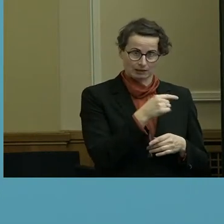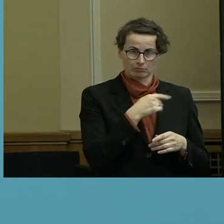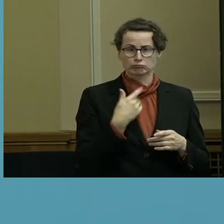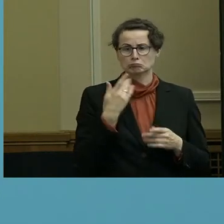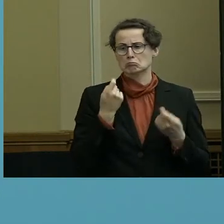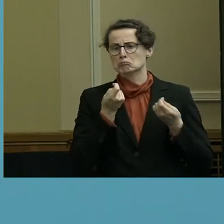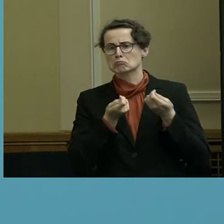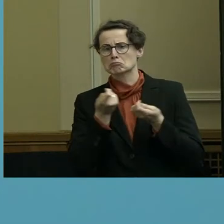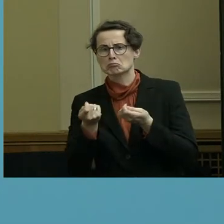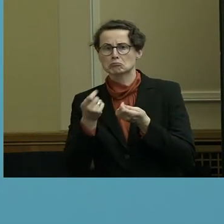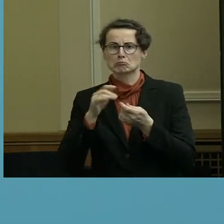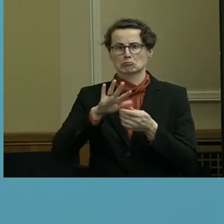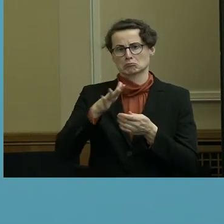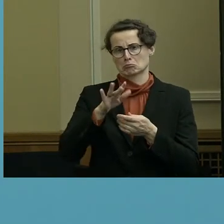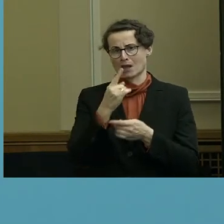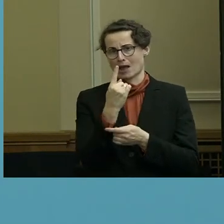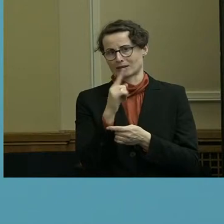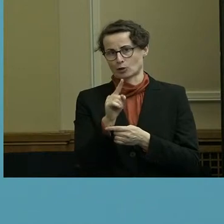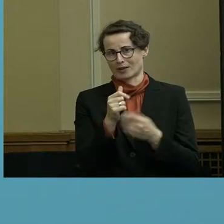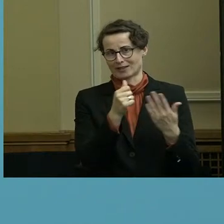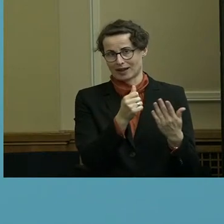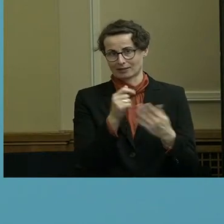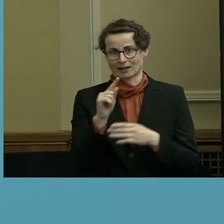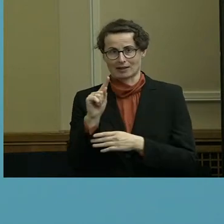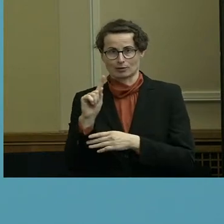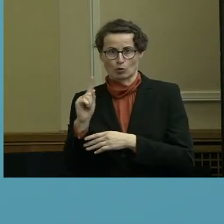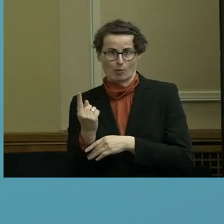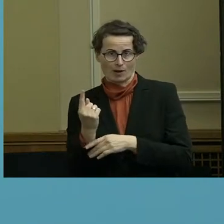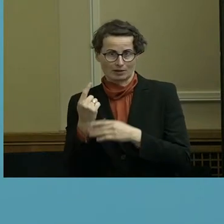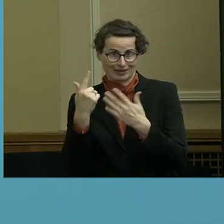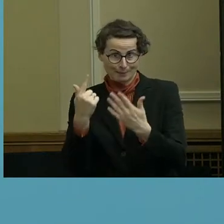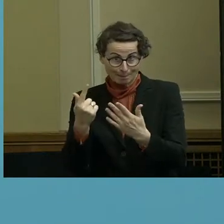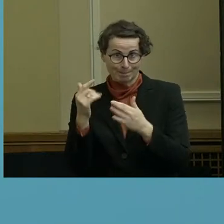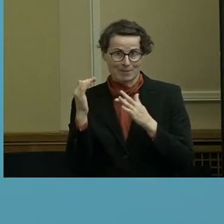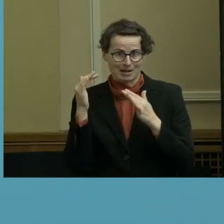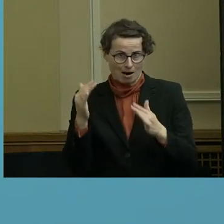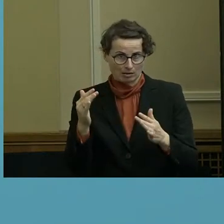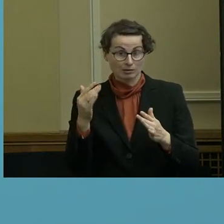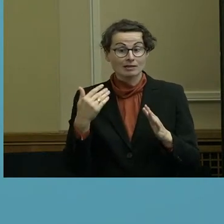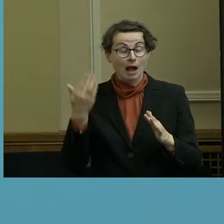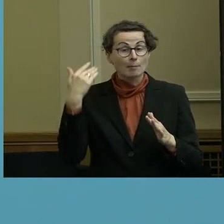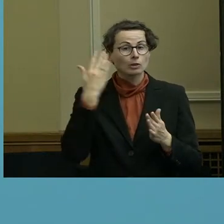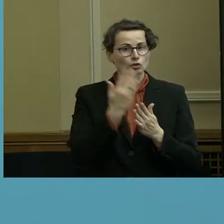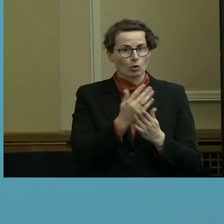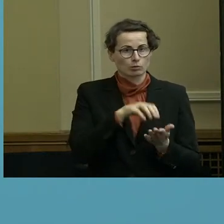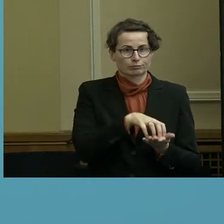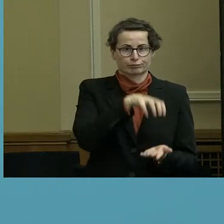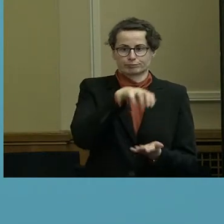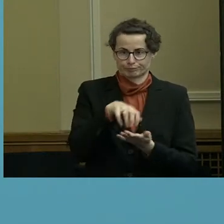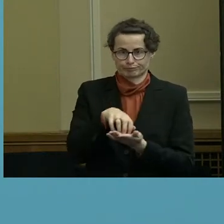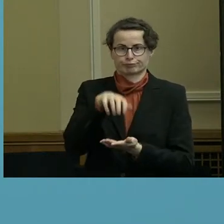in der Größenordnung von 1,6, 1,7 Milliarden. Auch damals war das mehr, als wir klassischerweise